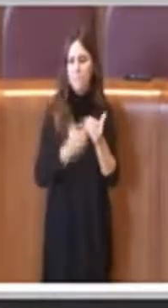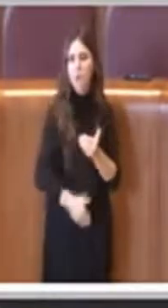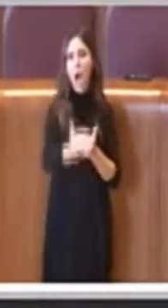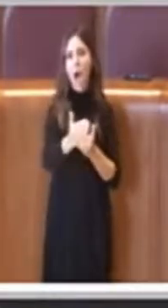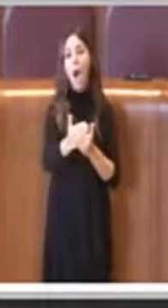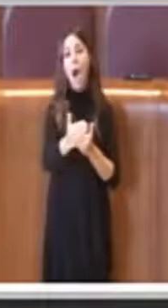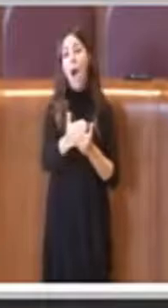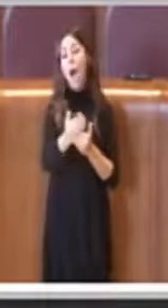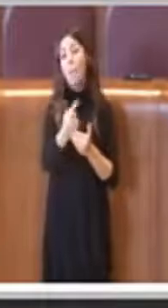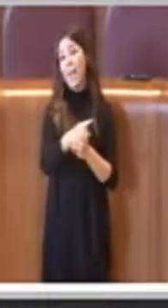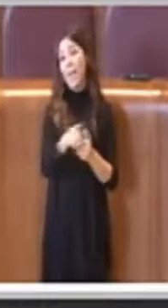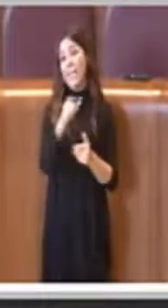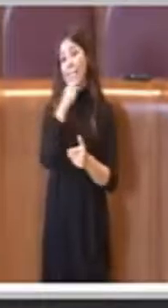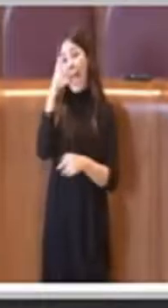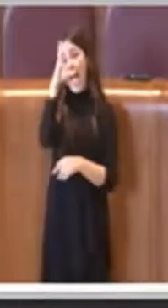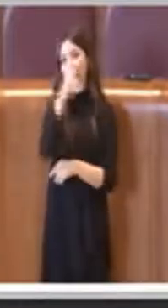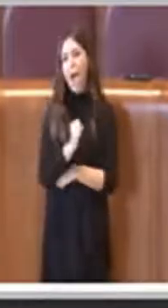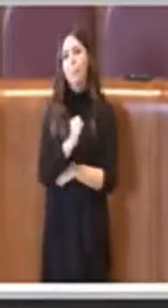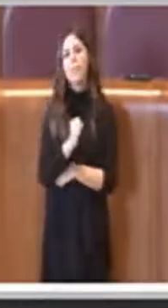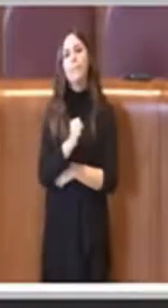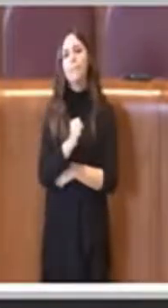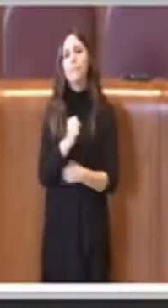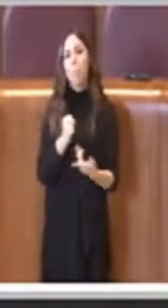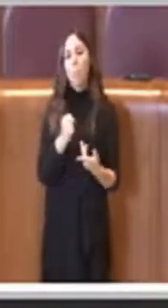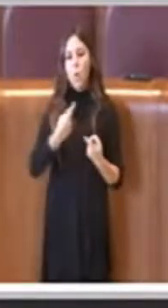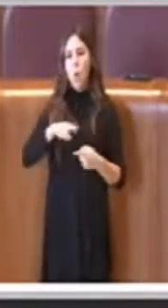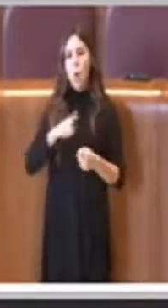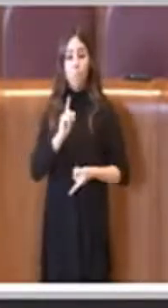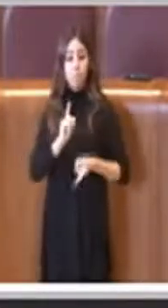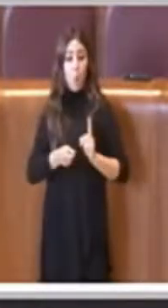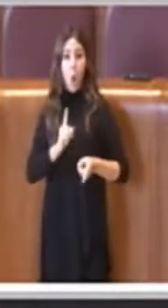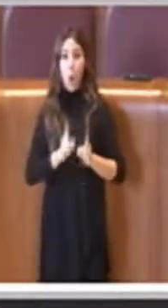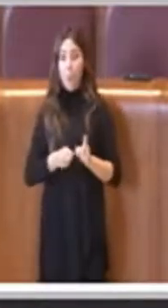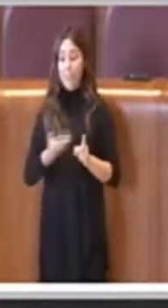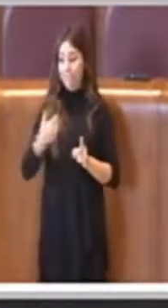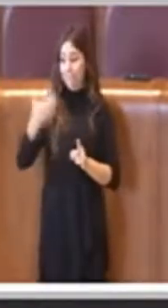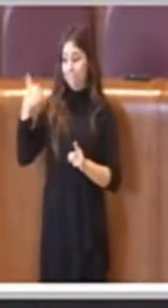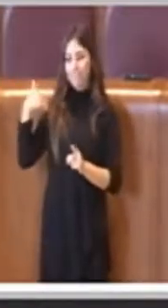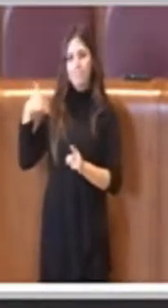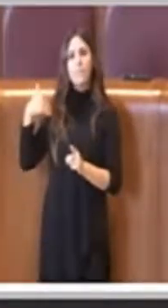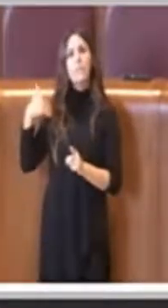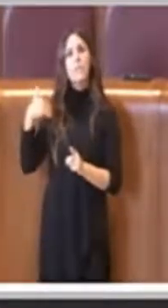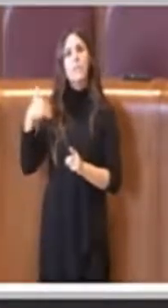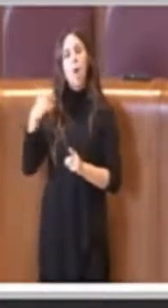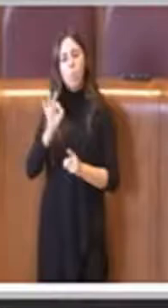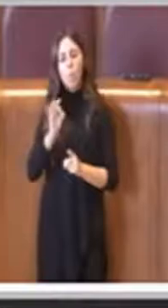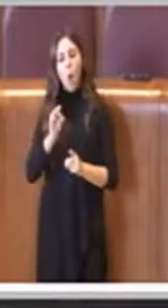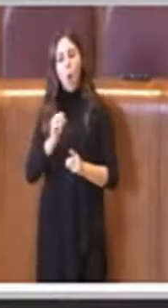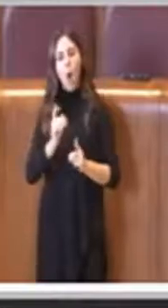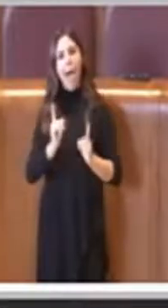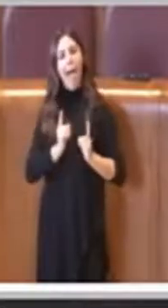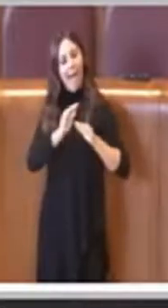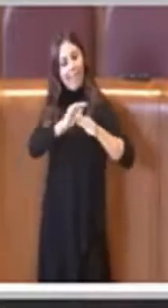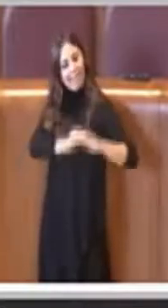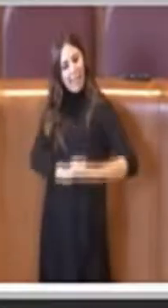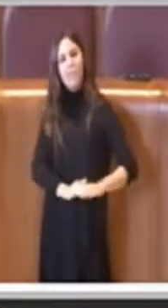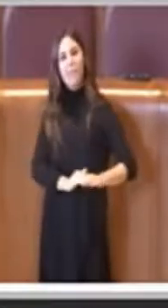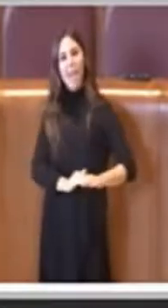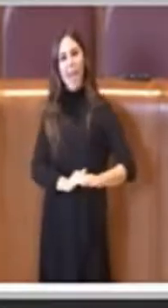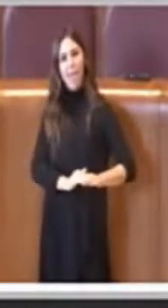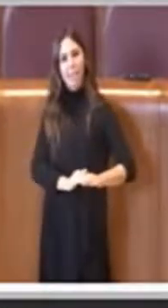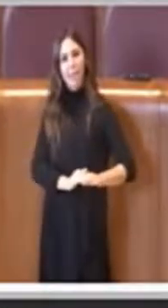Per farvi capire che comunque la volontà politica nel passato per aiutare e per difendere i più deboli non c'è mai stata.